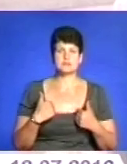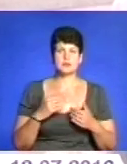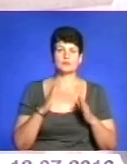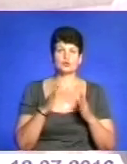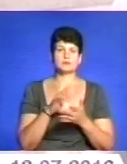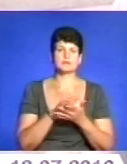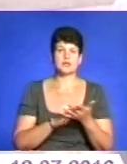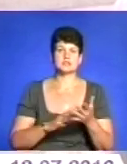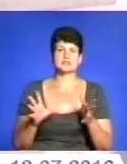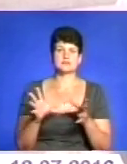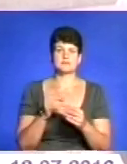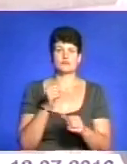будемо далі співпрацювати.